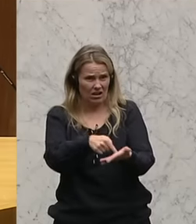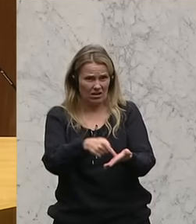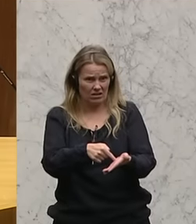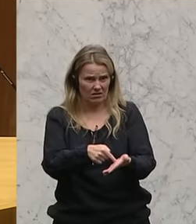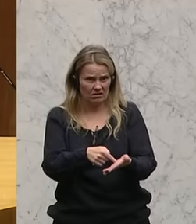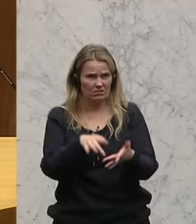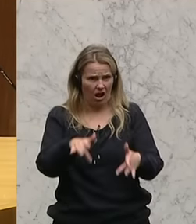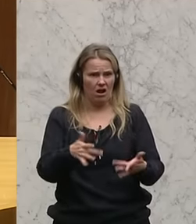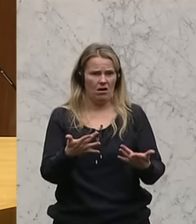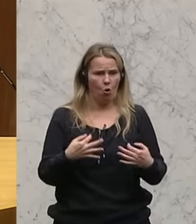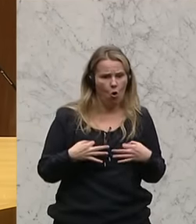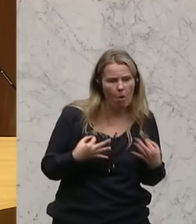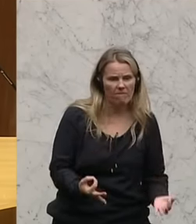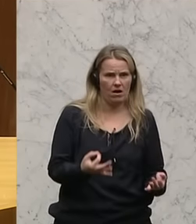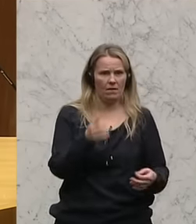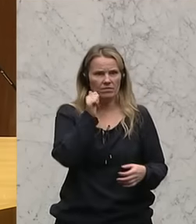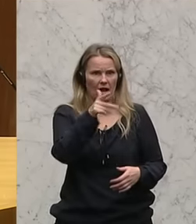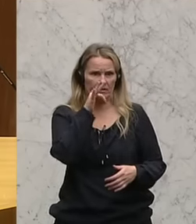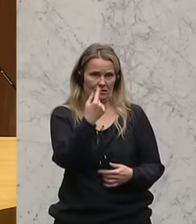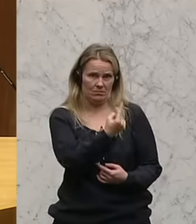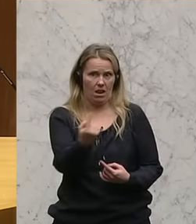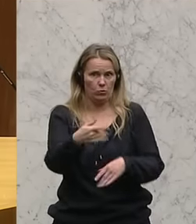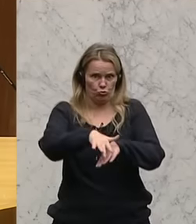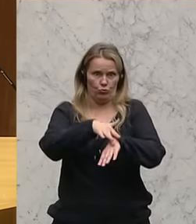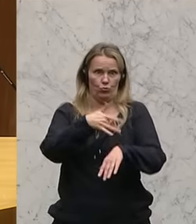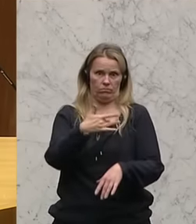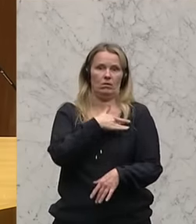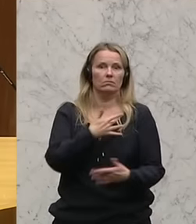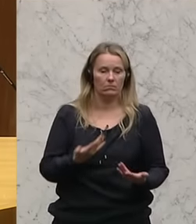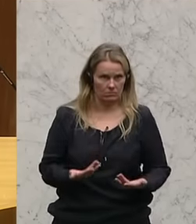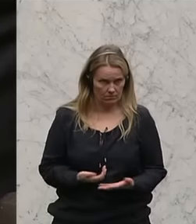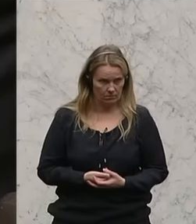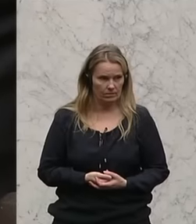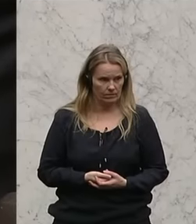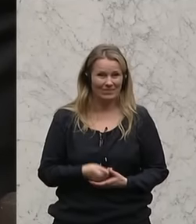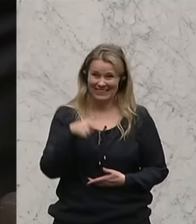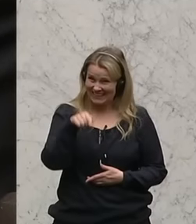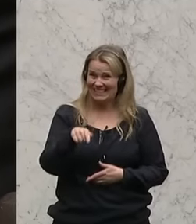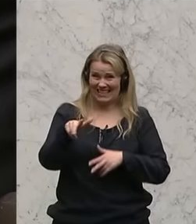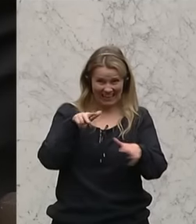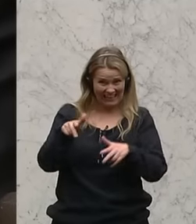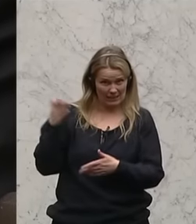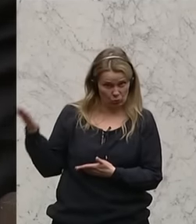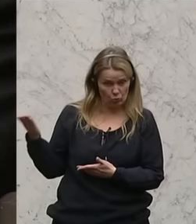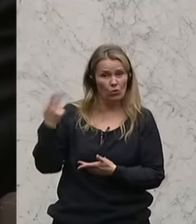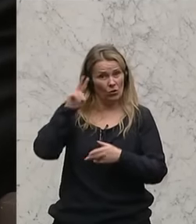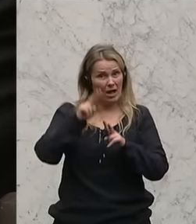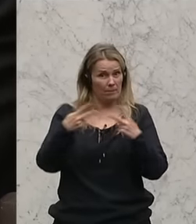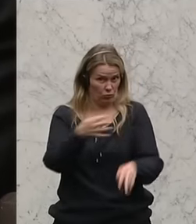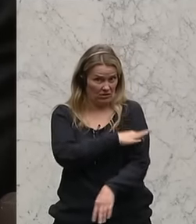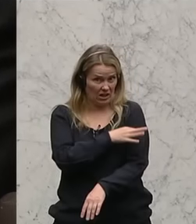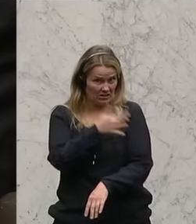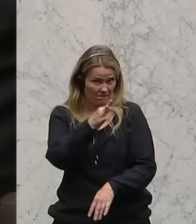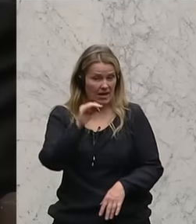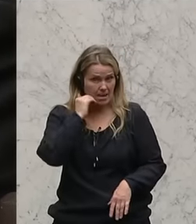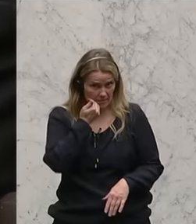die Opfer mittlerweile tagtäglich am eigenen Leib verspüren müssen. Dass diese Regierung unter Bundeskanzler Faymann